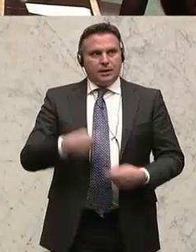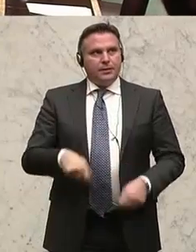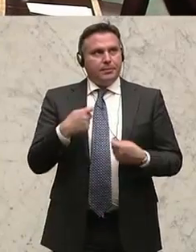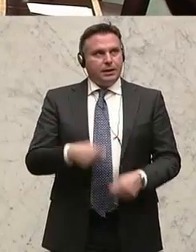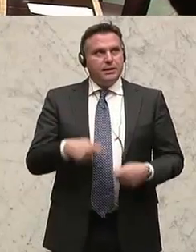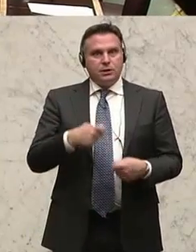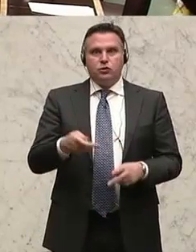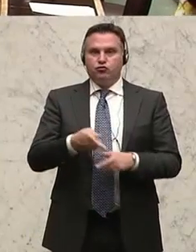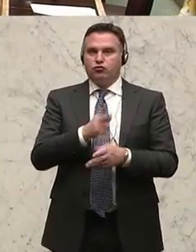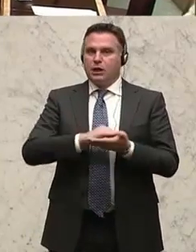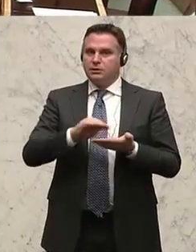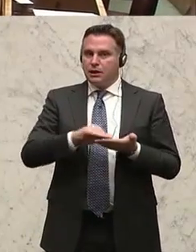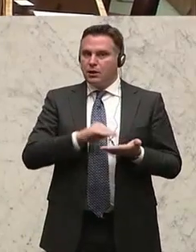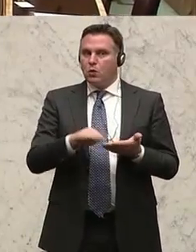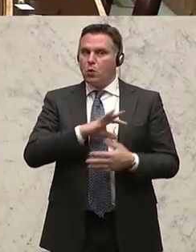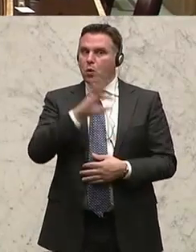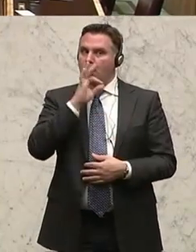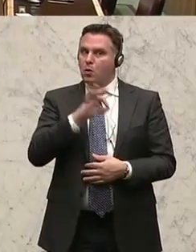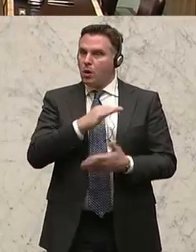Peter Haubner, Wirtschaftssprecher der ÖVP.